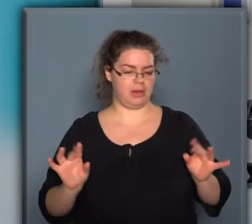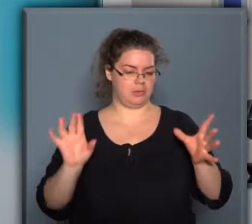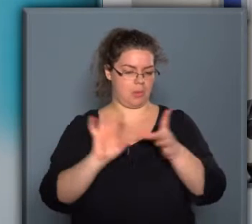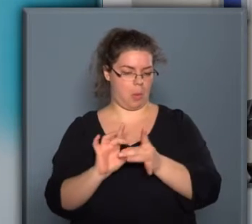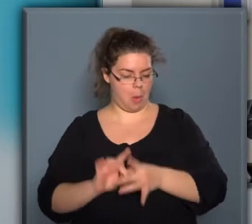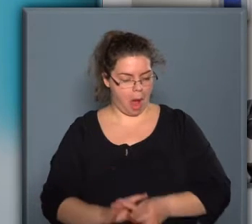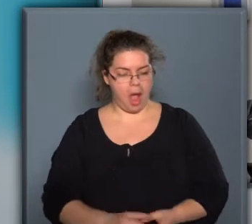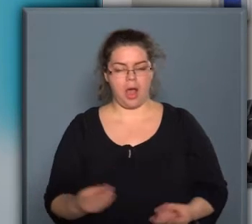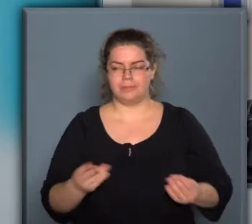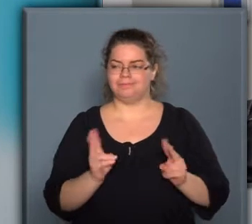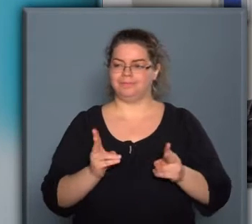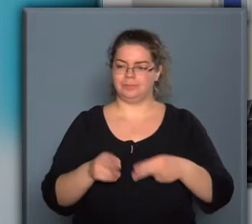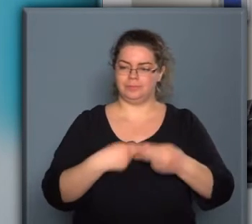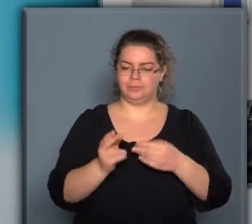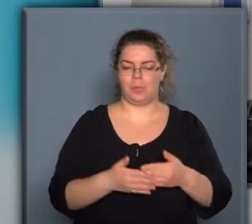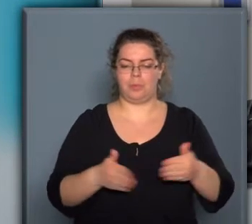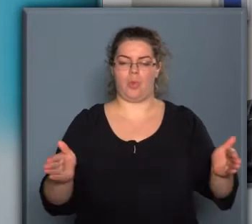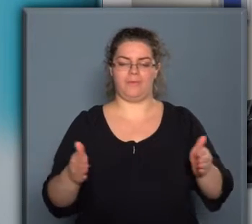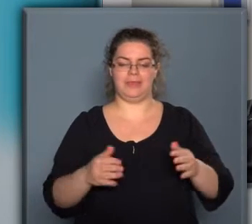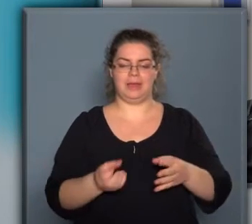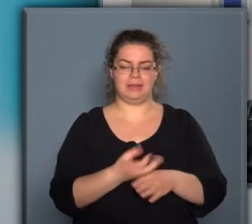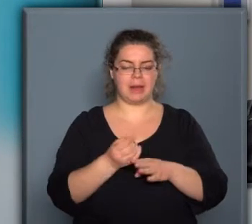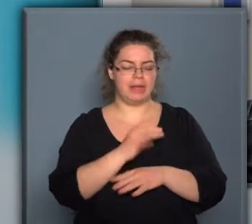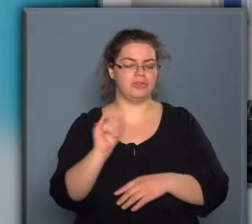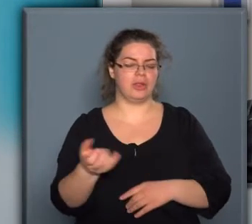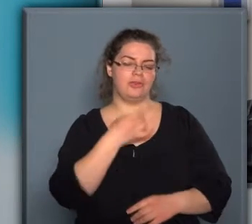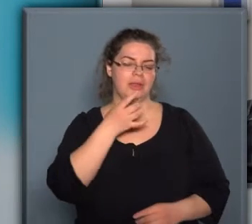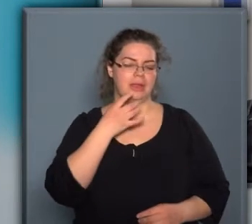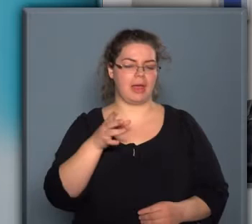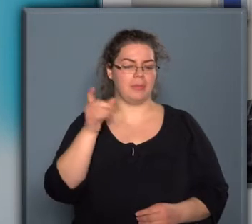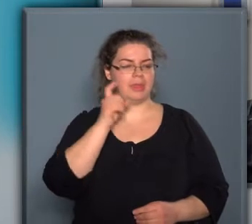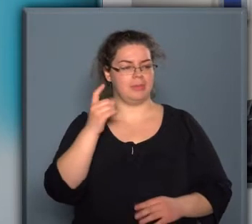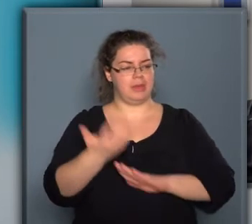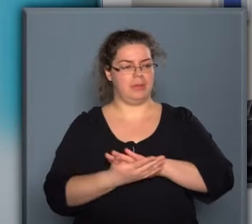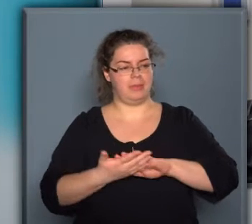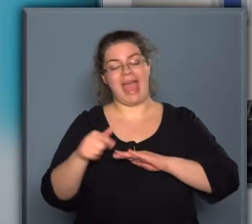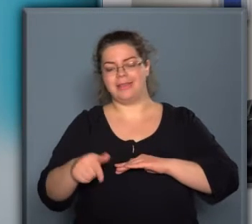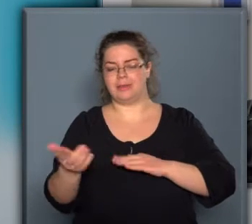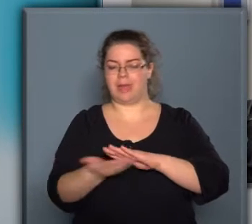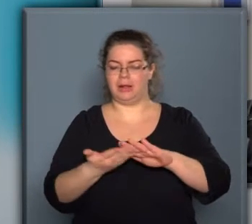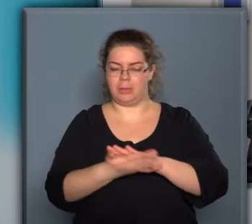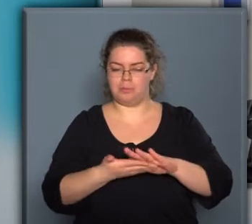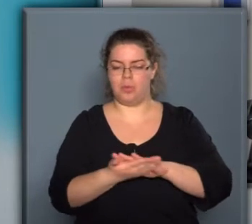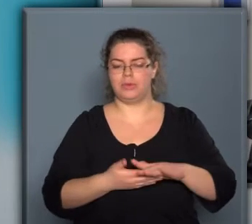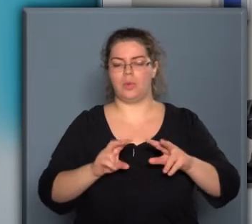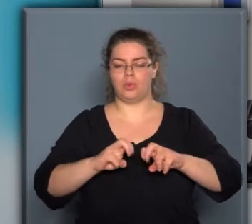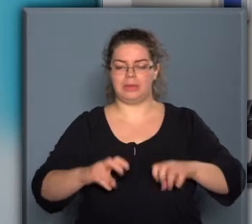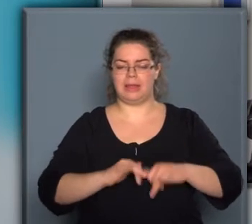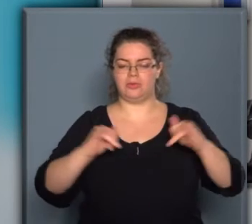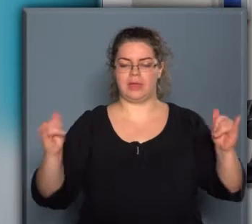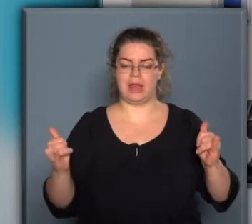amelyek folyamatosan bővítik a termelésüket, és egyre inkább az ezt megalapozó kutatásfejlesztési